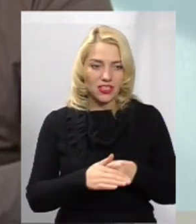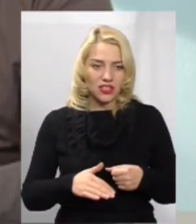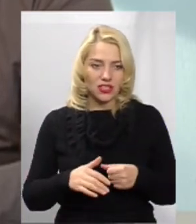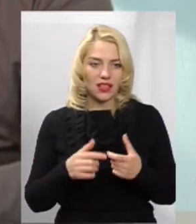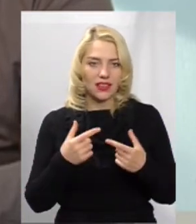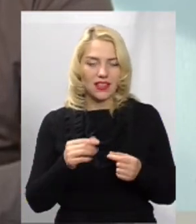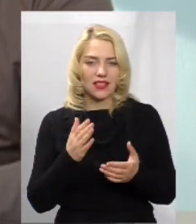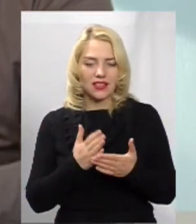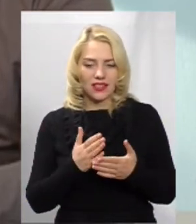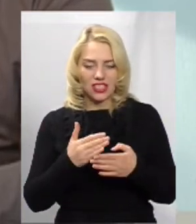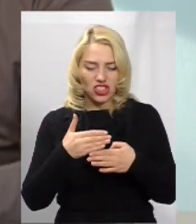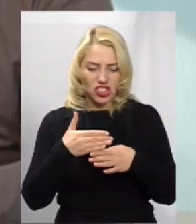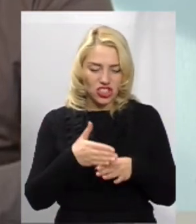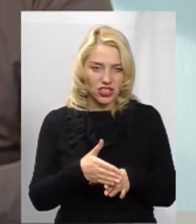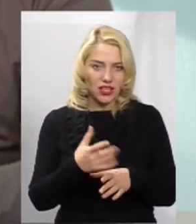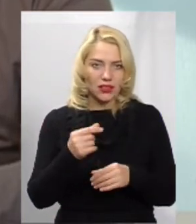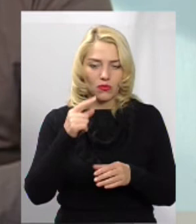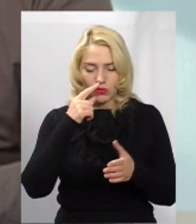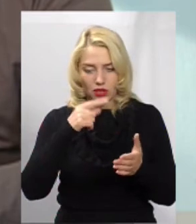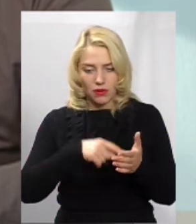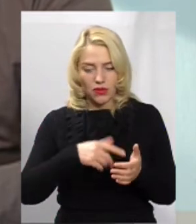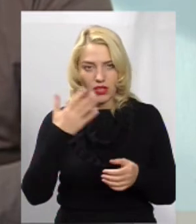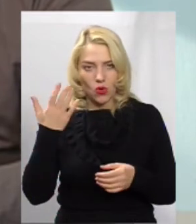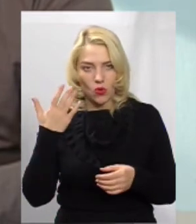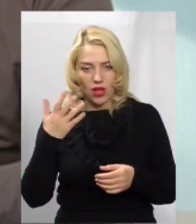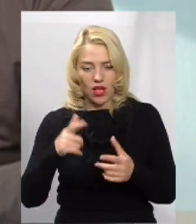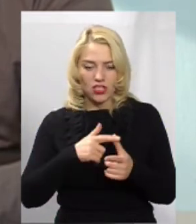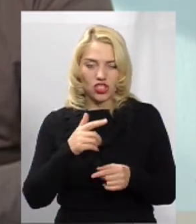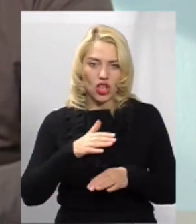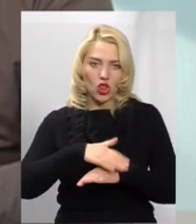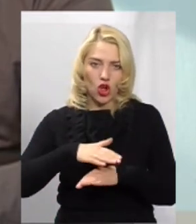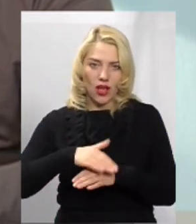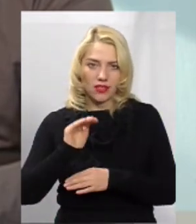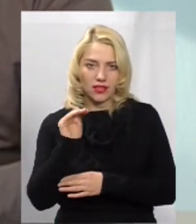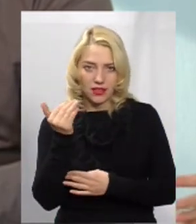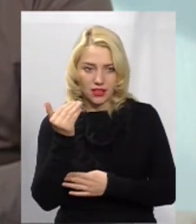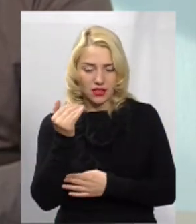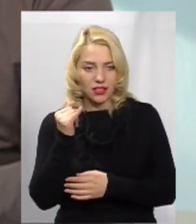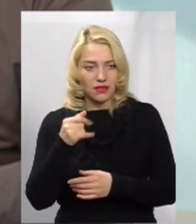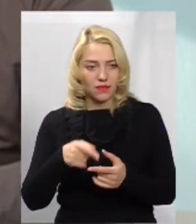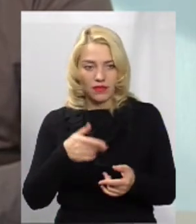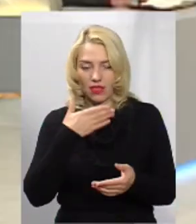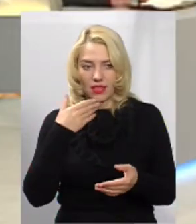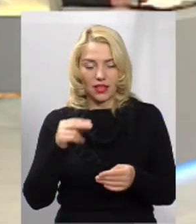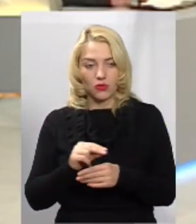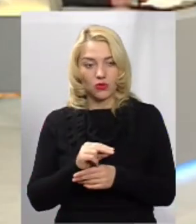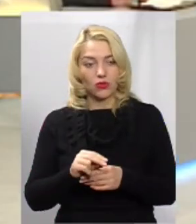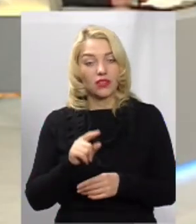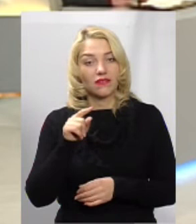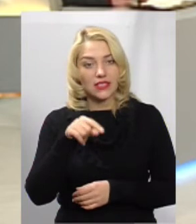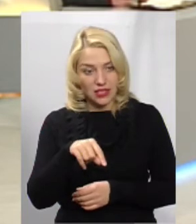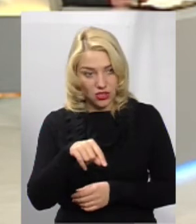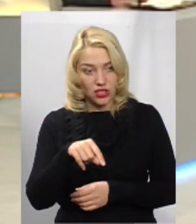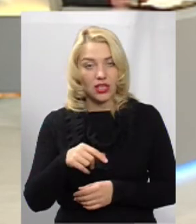прямо такий небезпечник, де може потрапити дитяча рука, чи нуга, чи ще щось. І він не ремонтується. То все ж таки,